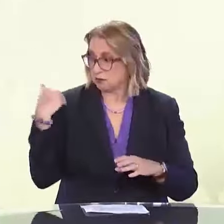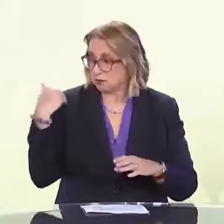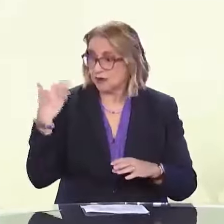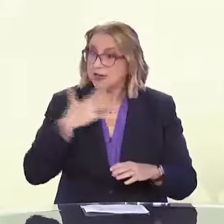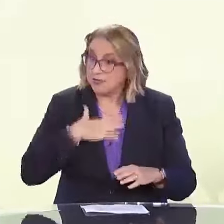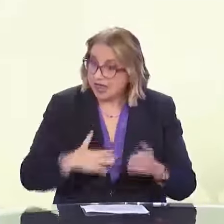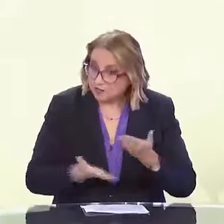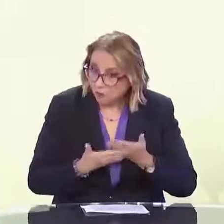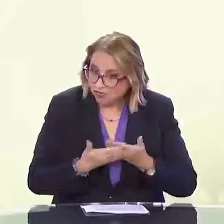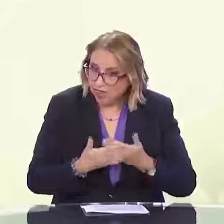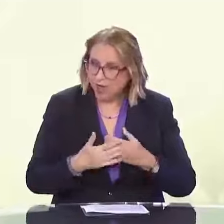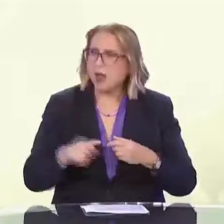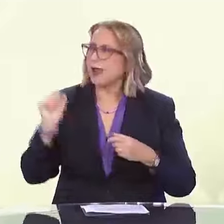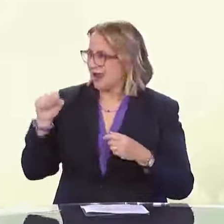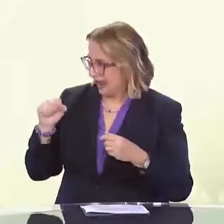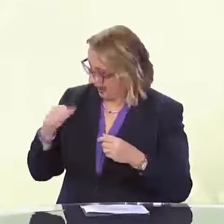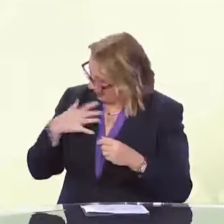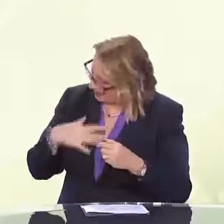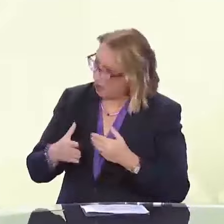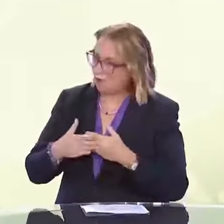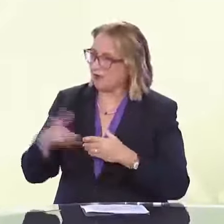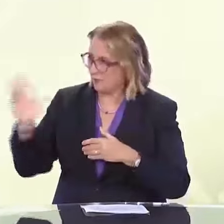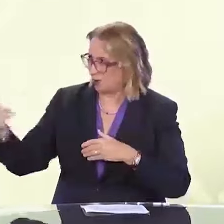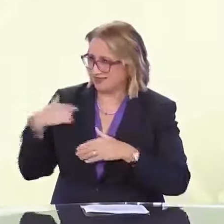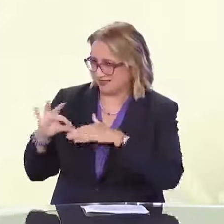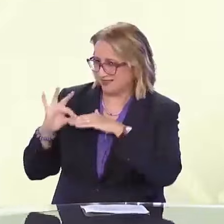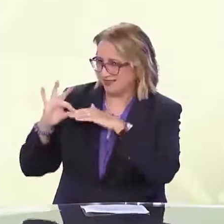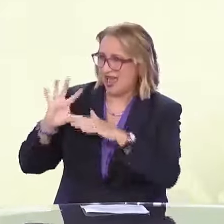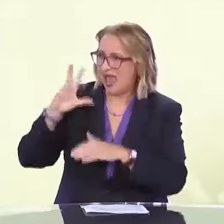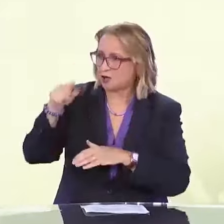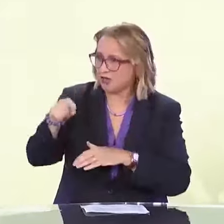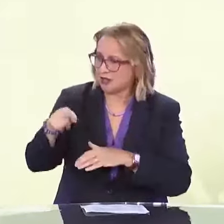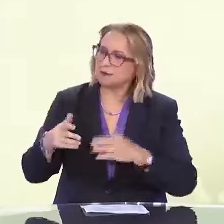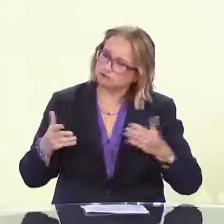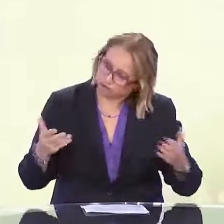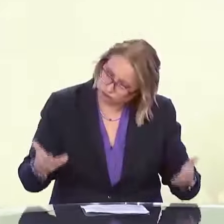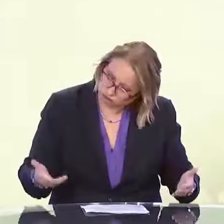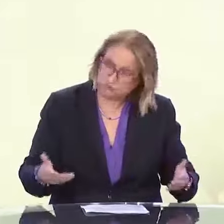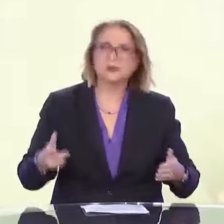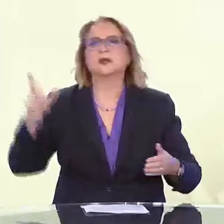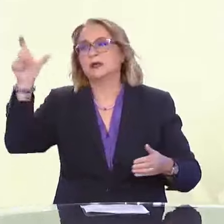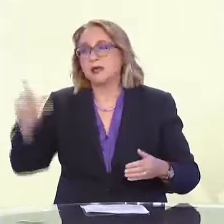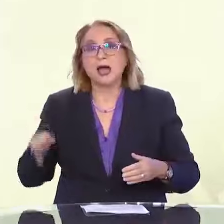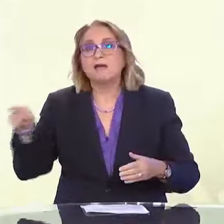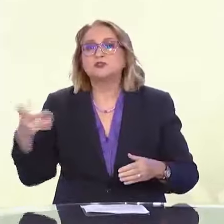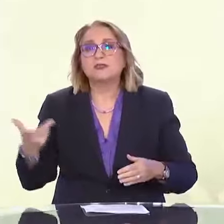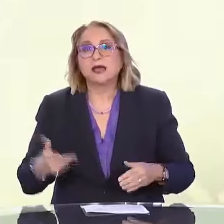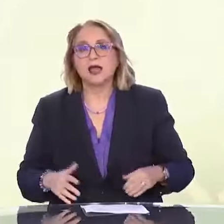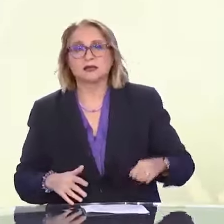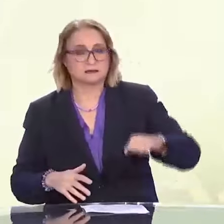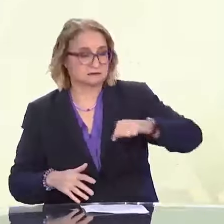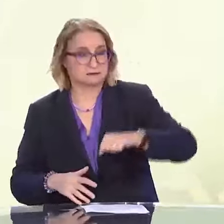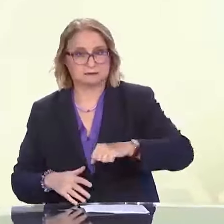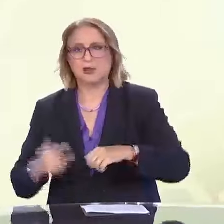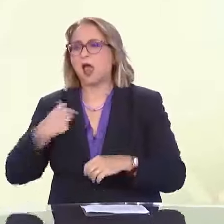βοήθεια. Λοιπόν, θα μπορούσες να με συνοδεύσεις μέχρι την είσοδο? Φυσικά. Ωραία. Τώρα ο Μιχάλης θα μου δώσει τον μπράτσο του και θα στέκεται ένα βήμα μπροστά μου